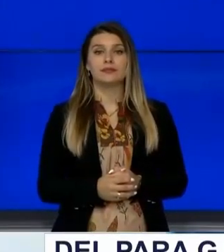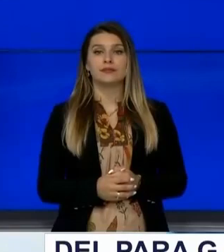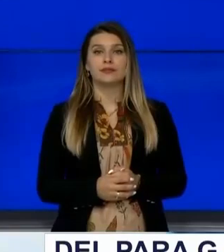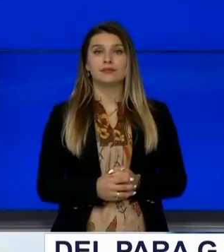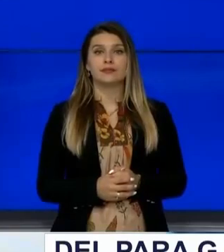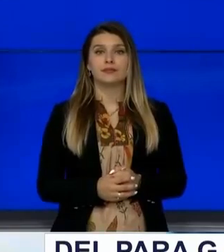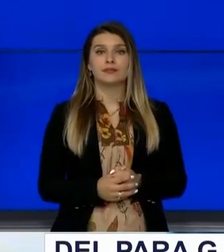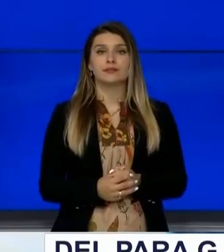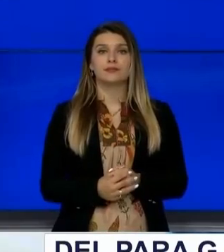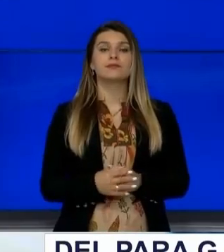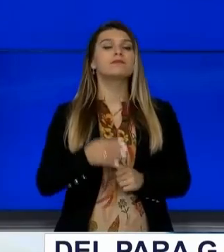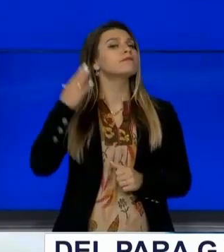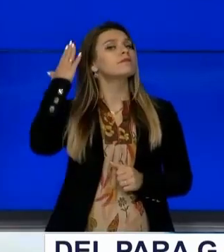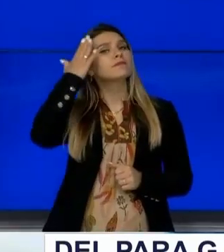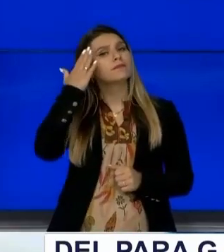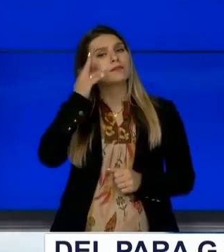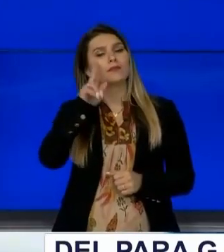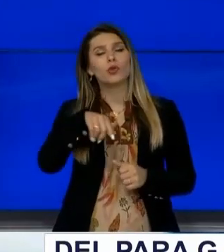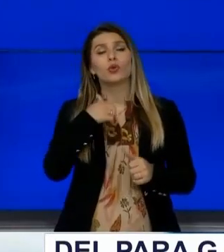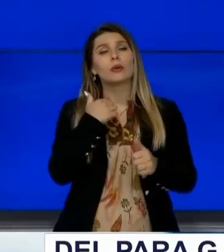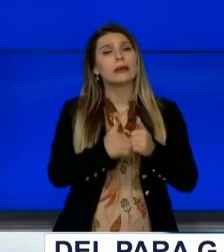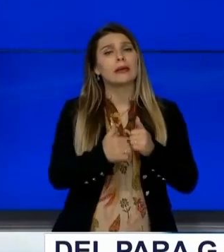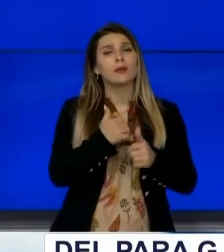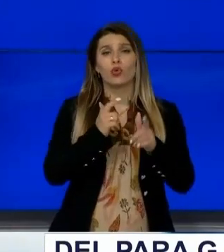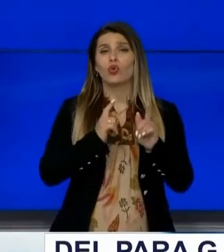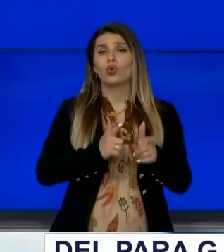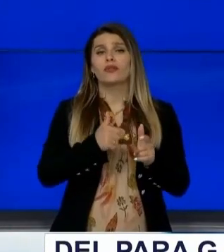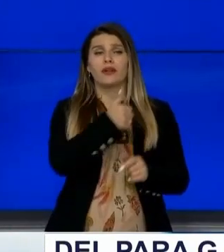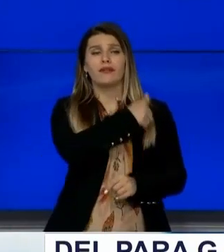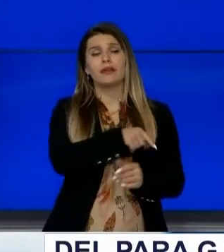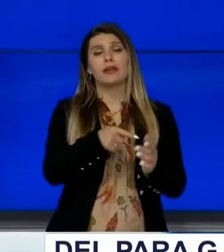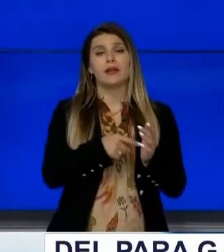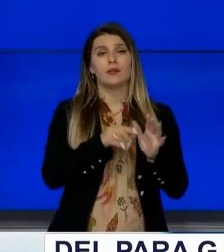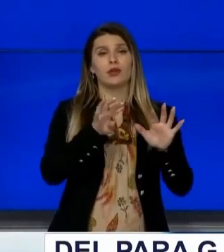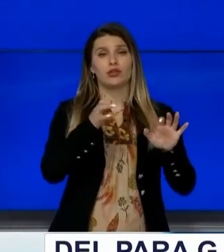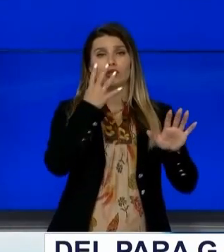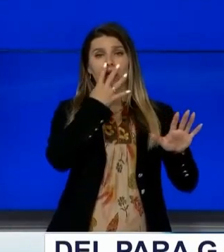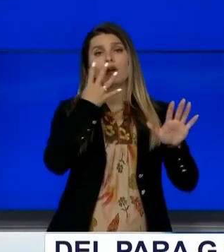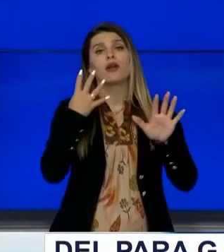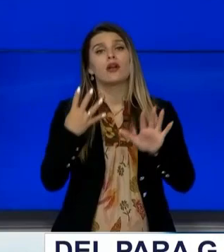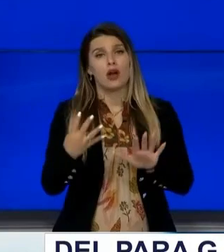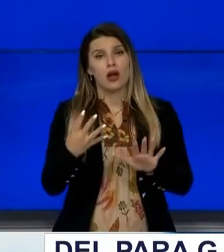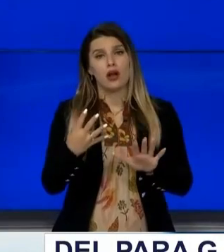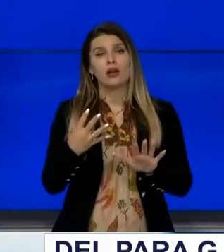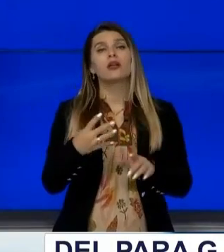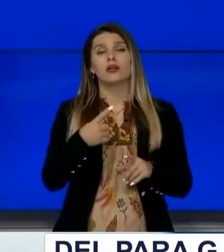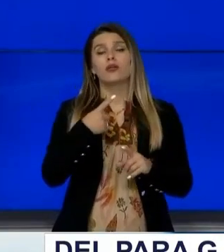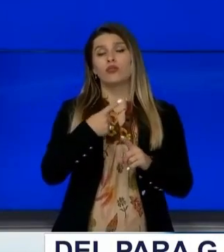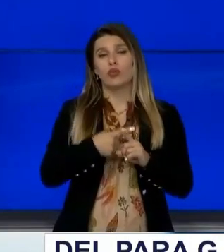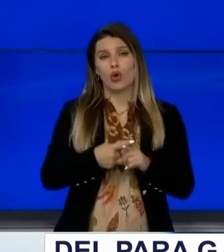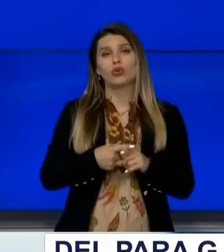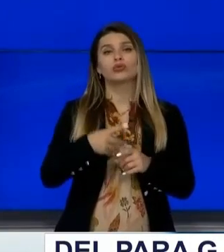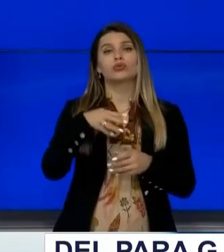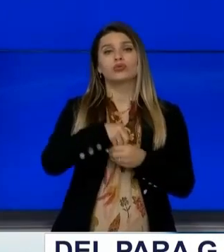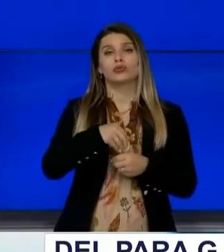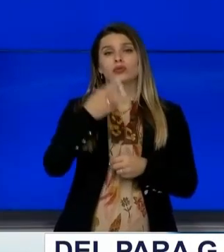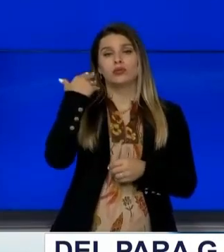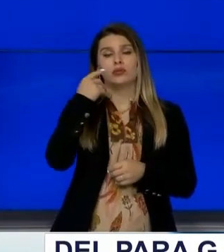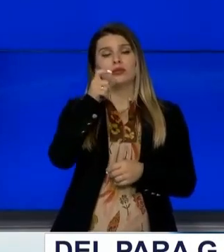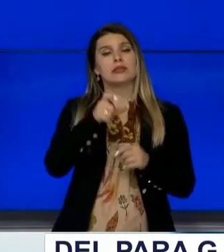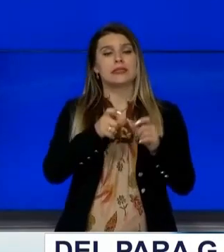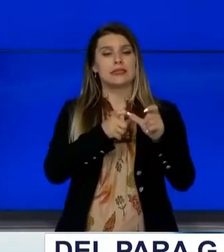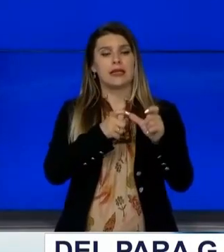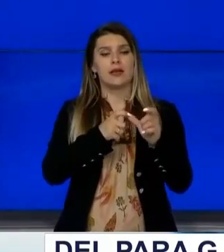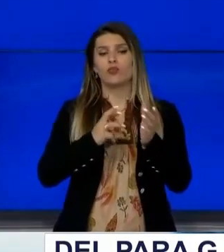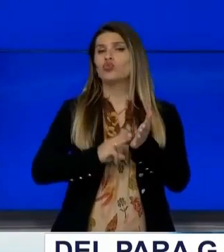Në ndyshimin për kryrën e krimeve të luftës gjatë vitit 1999 Edhe ishe proriu që ka salim